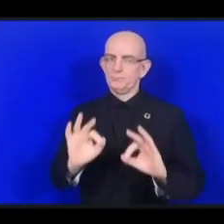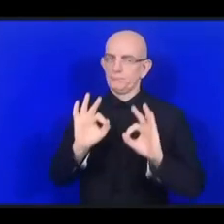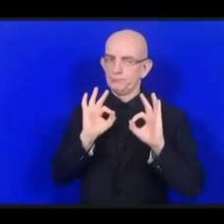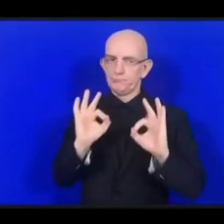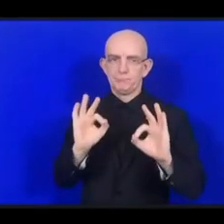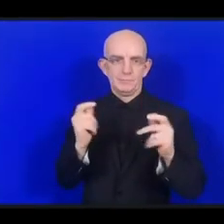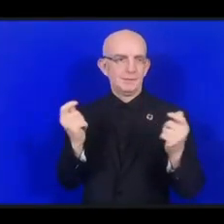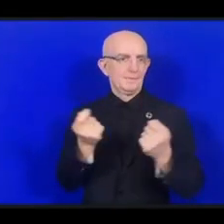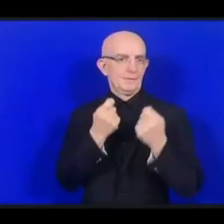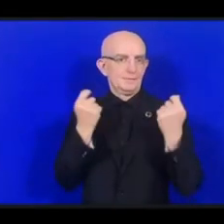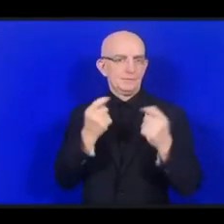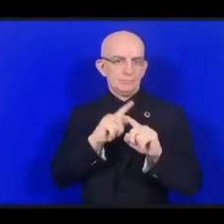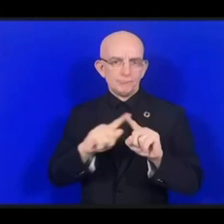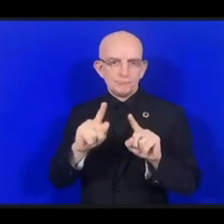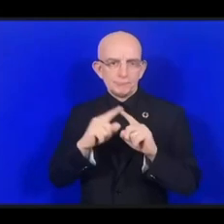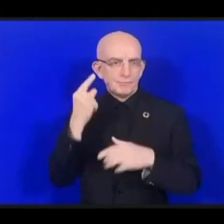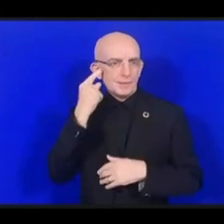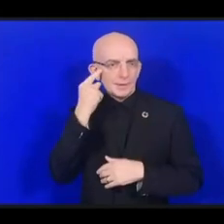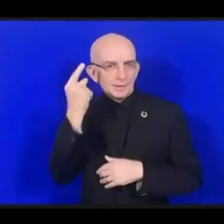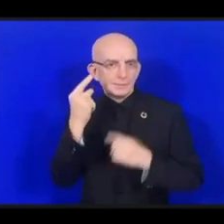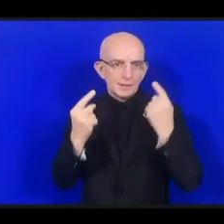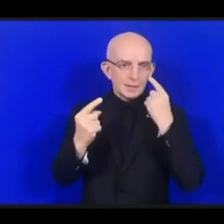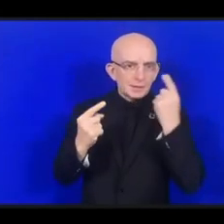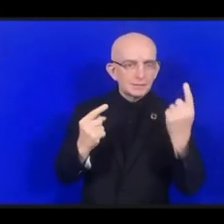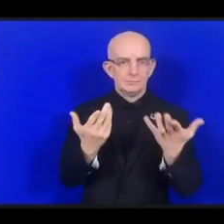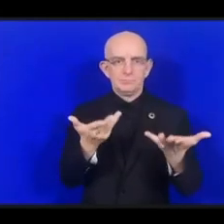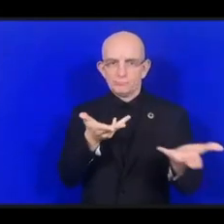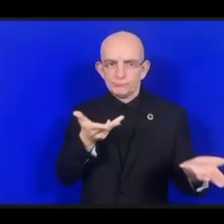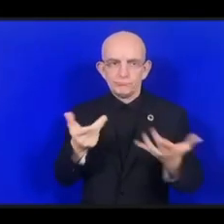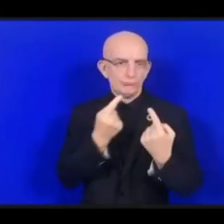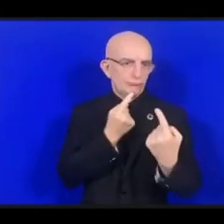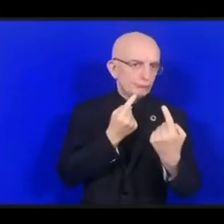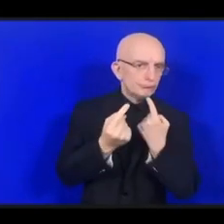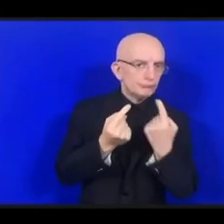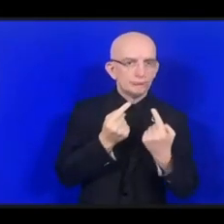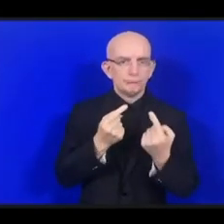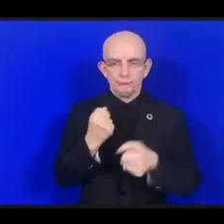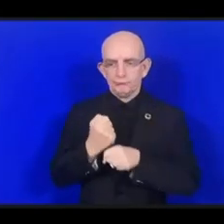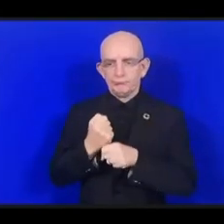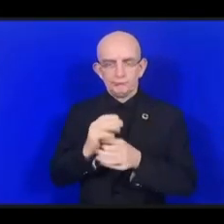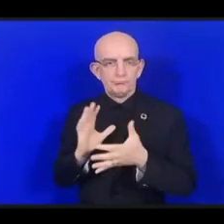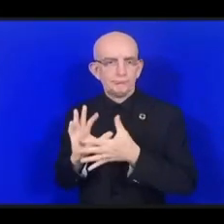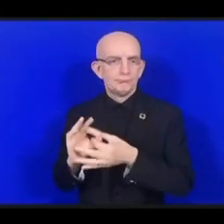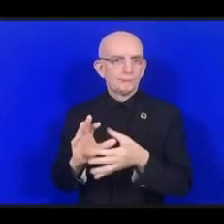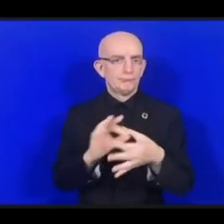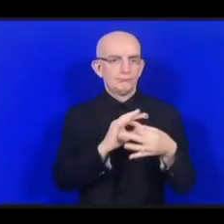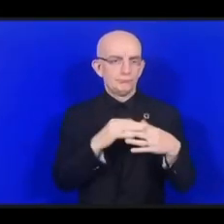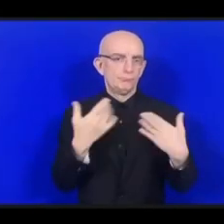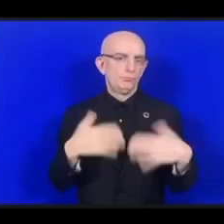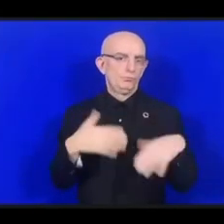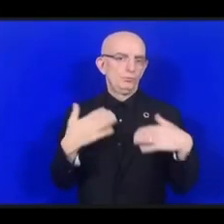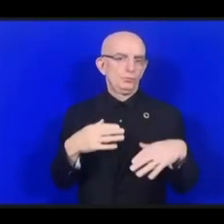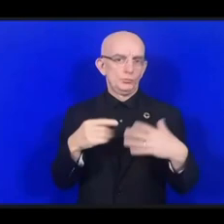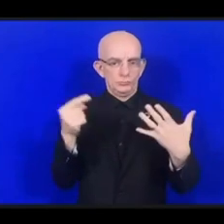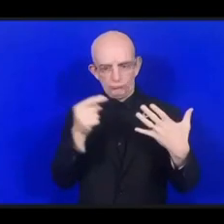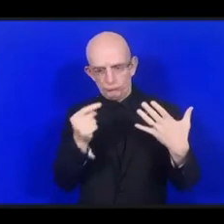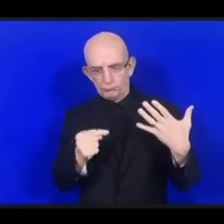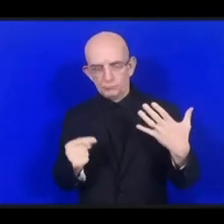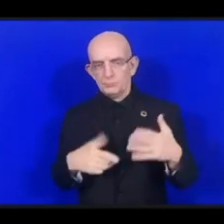фестивалем идей и сотрудничества по важнейшим проблемам, которые стоят сегодня перед